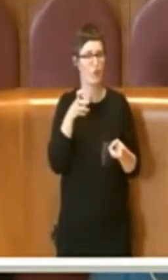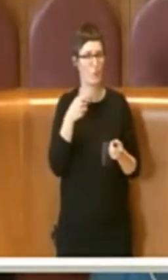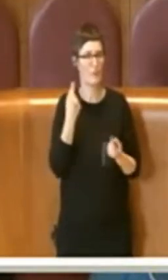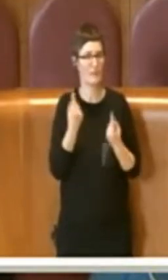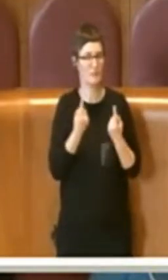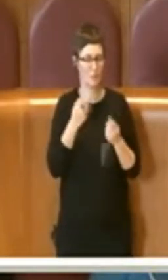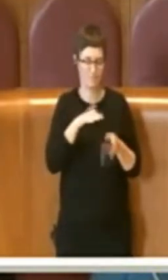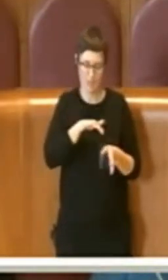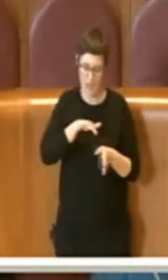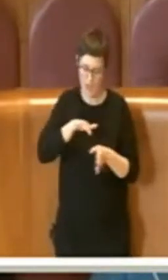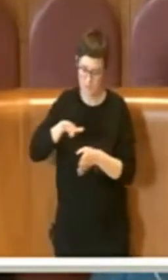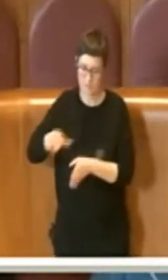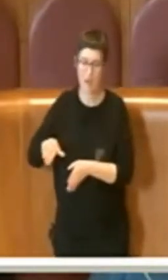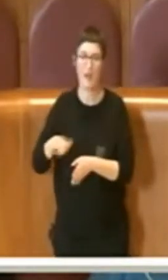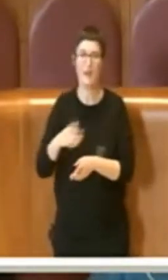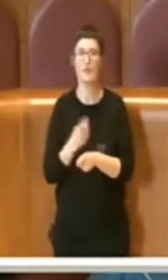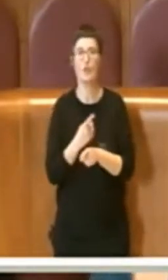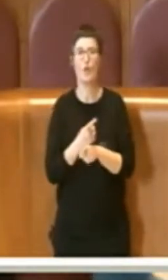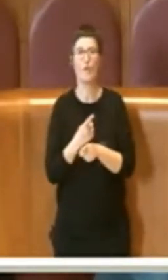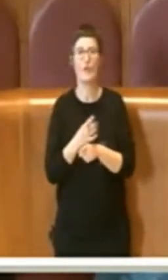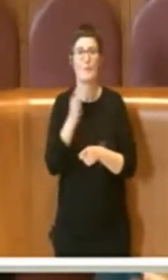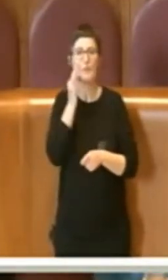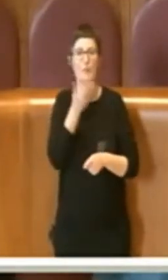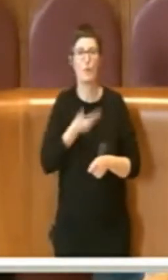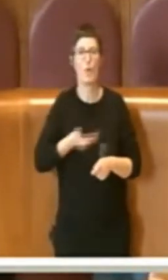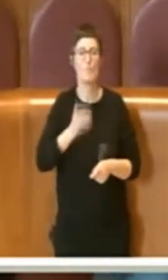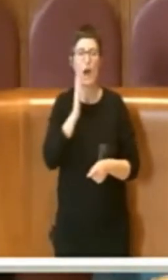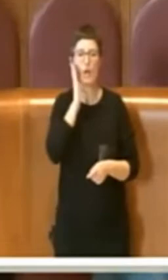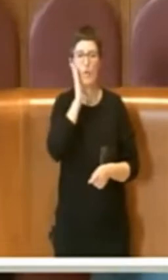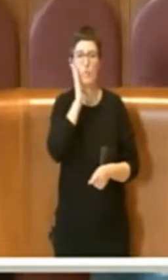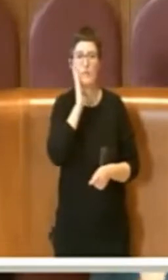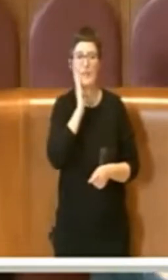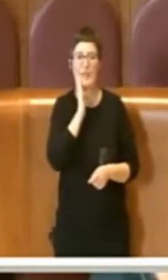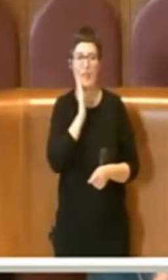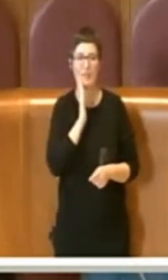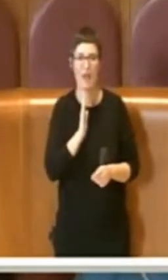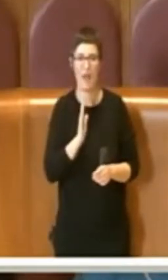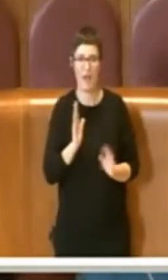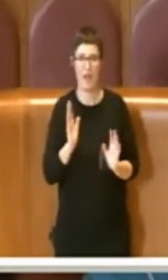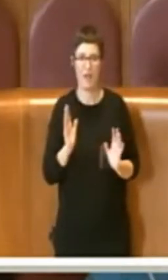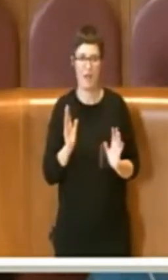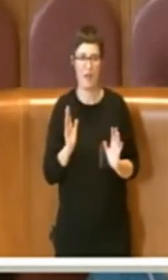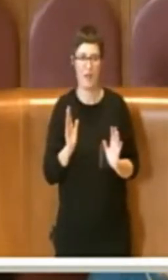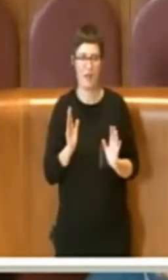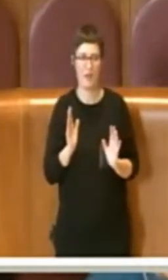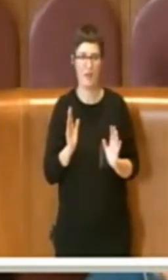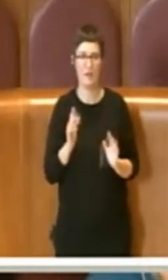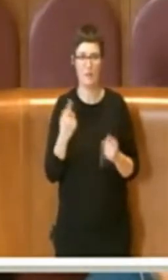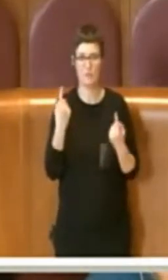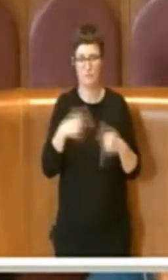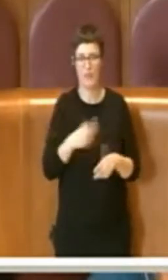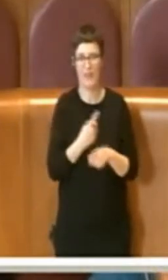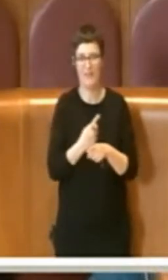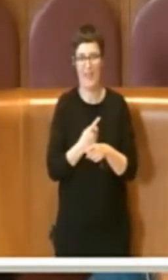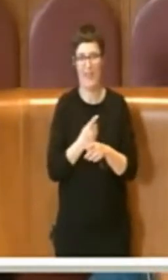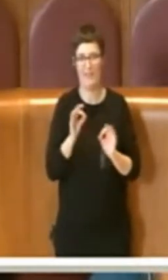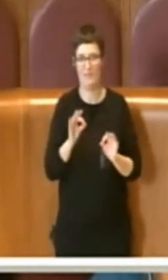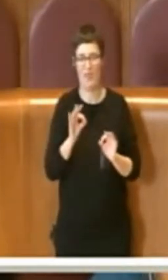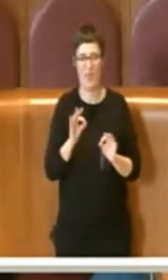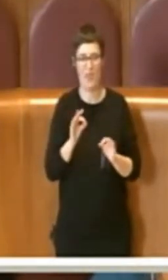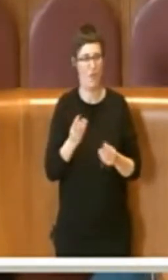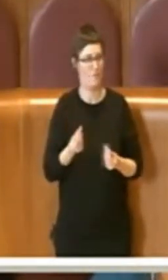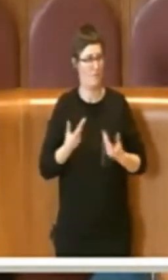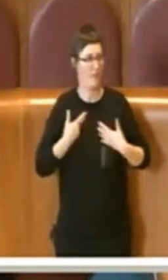è la pietà umana che deve portarci a prendere delle posizioni. E non sono d'accordo che